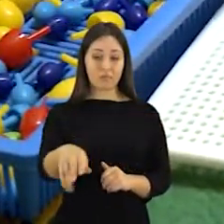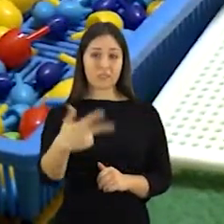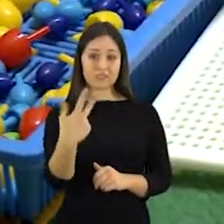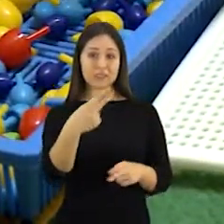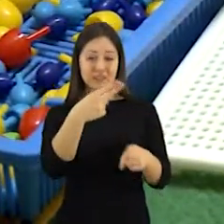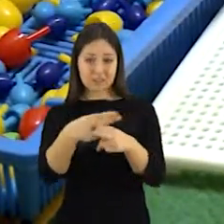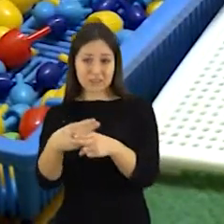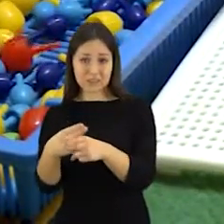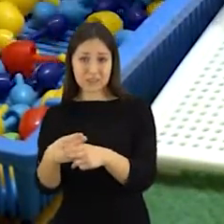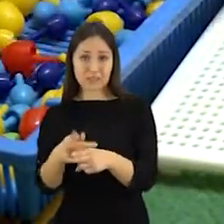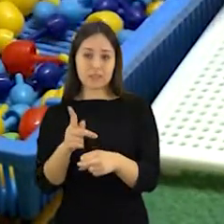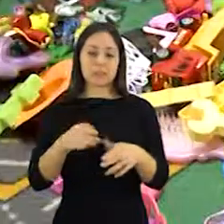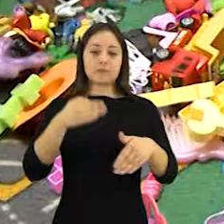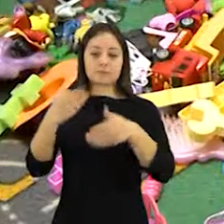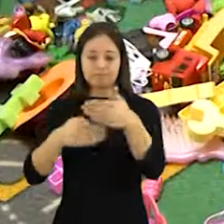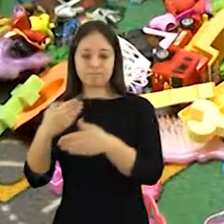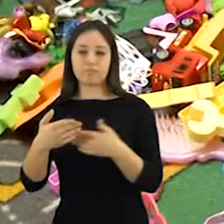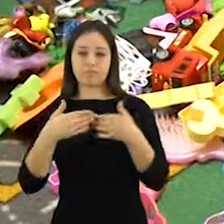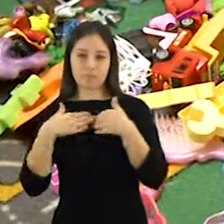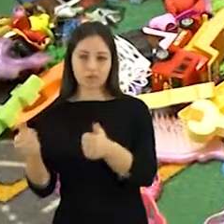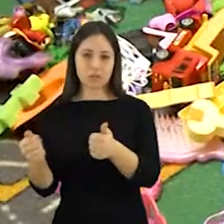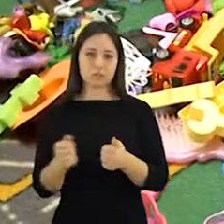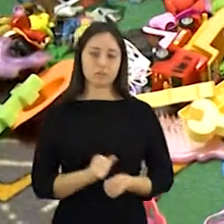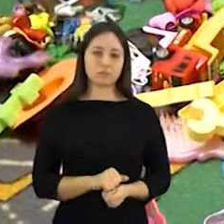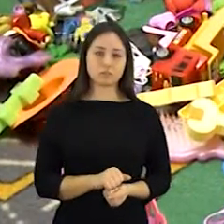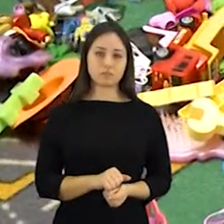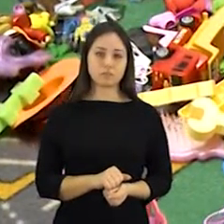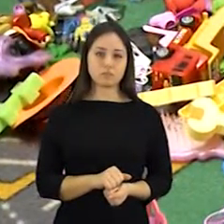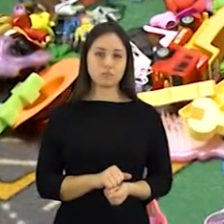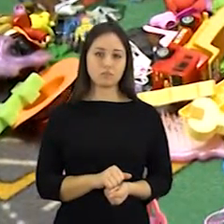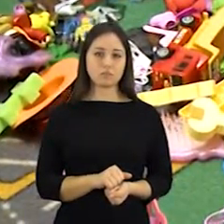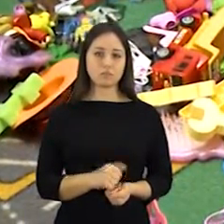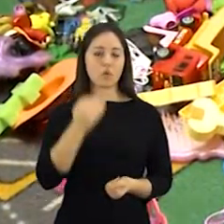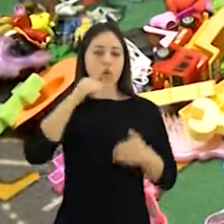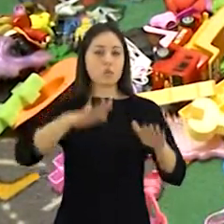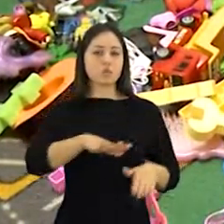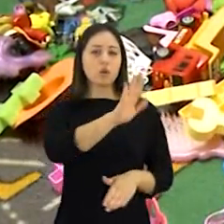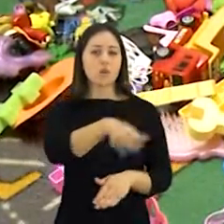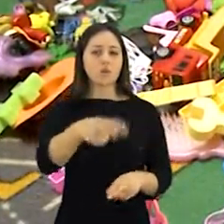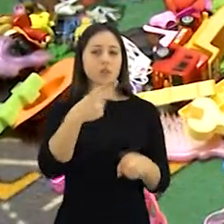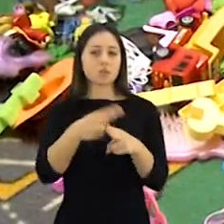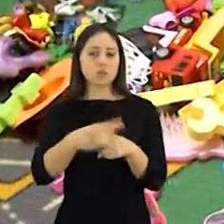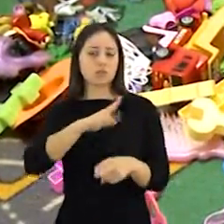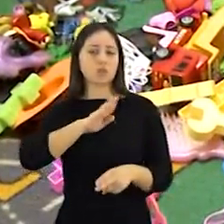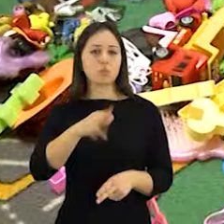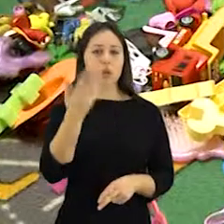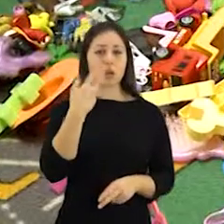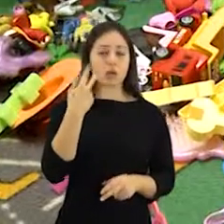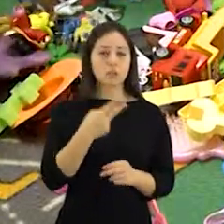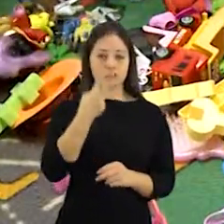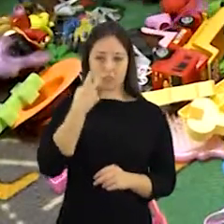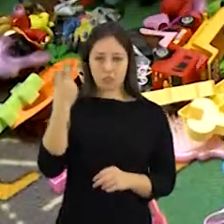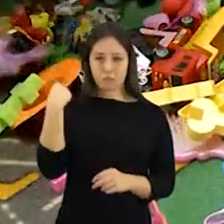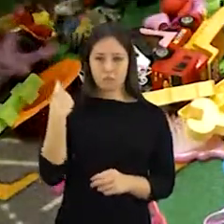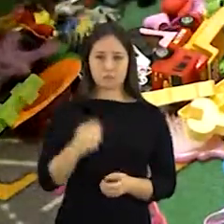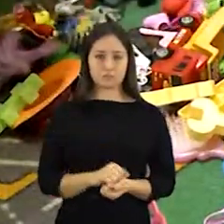kelmes rajono gyventojus gimusius 2000-2014 metais pavyko išgydyti. Šį infekciją Šiaulių apskriti paskutinį kartą